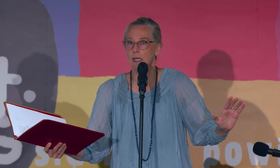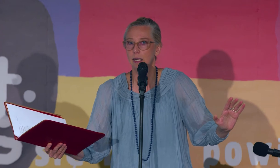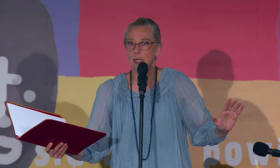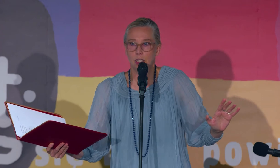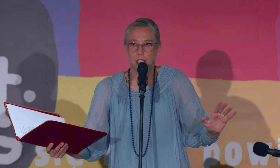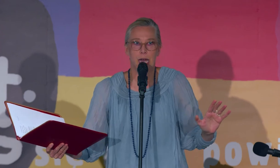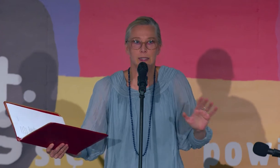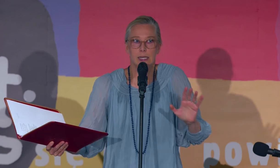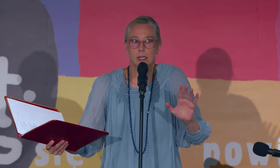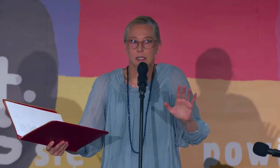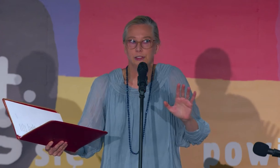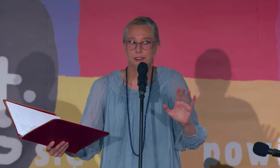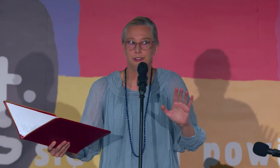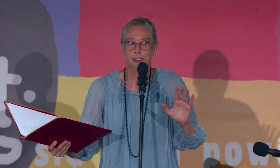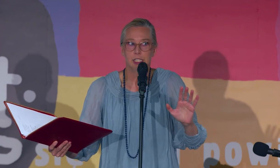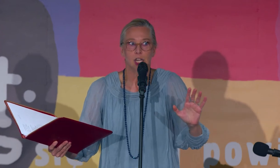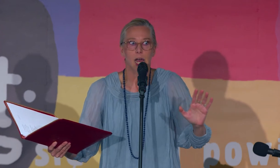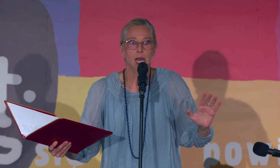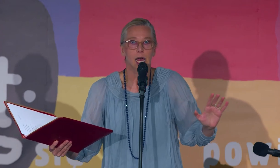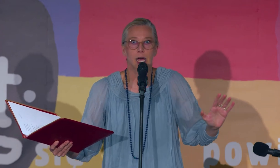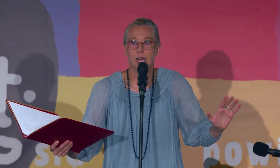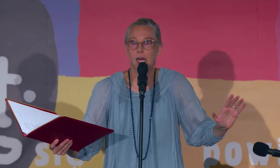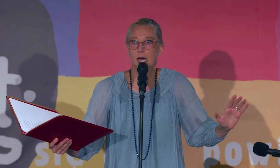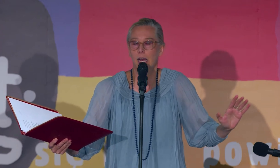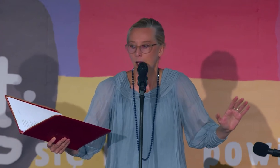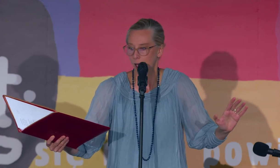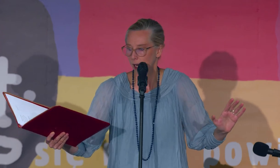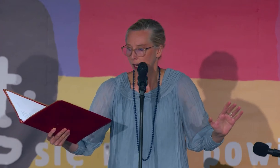i jak dyszę